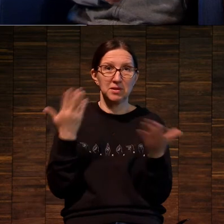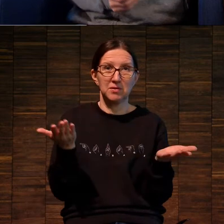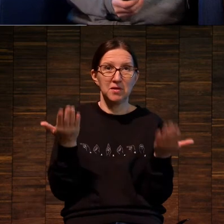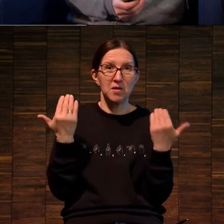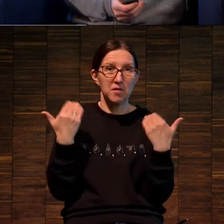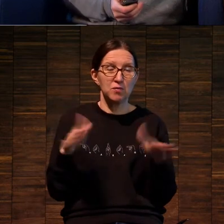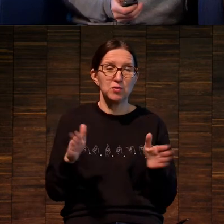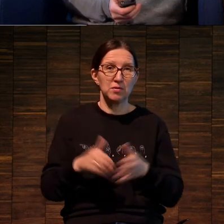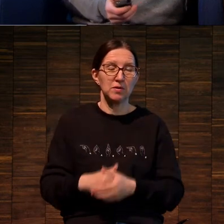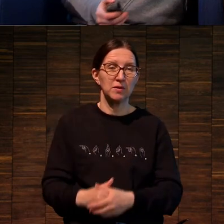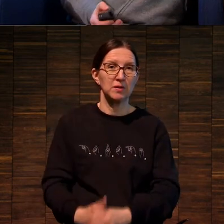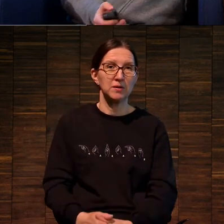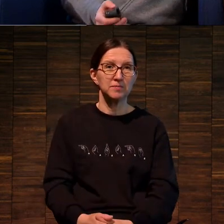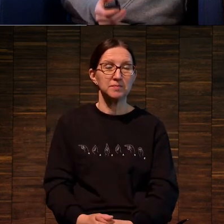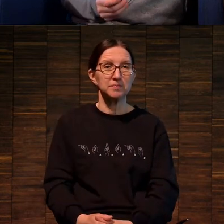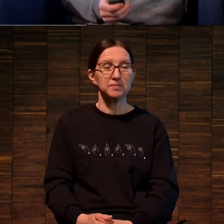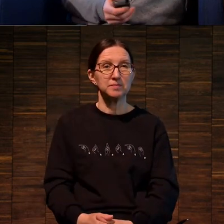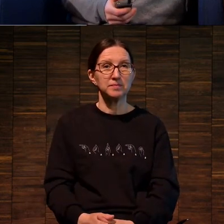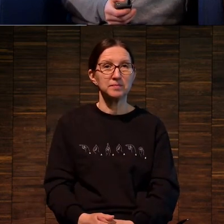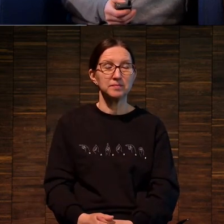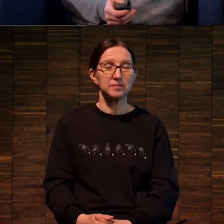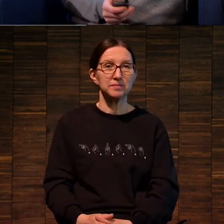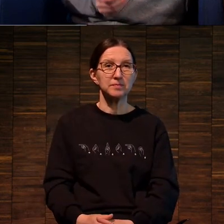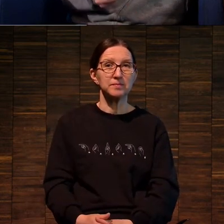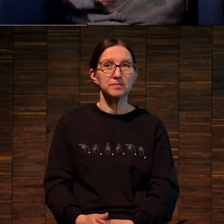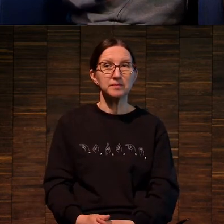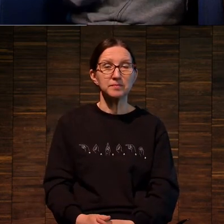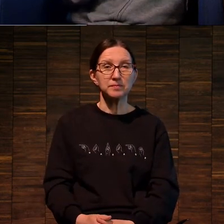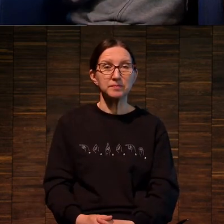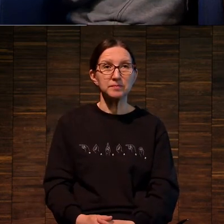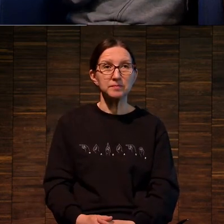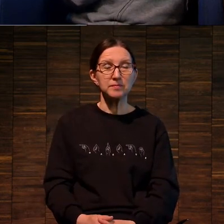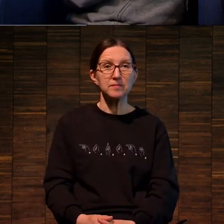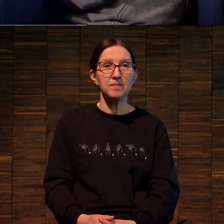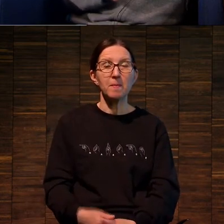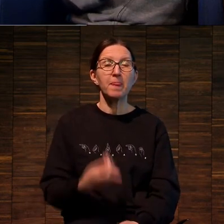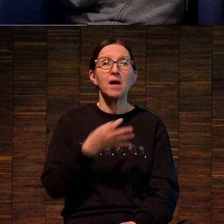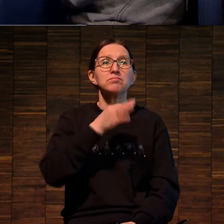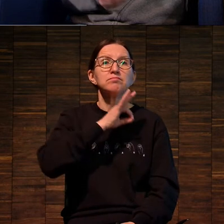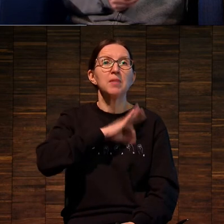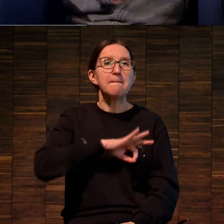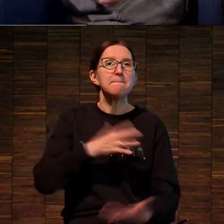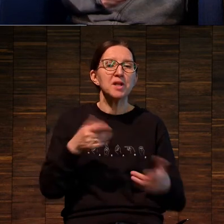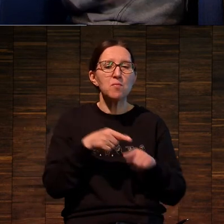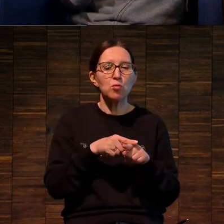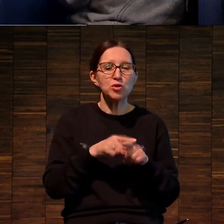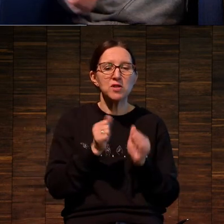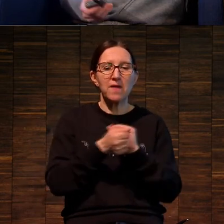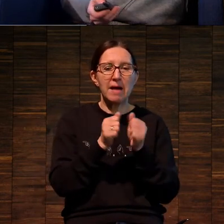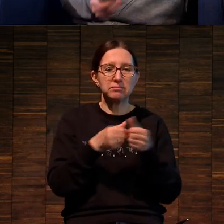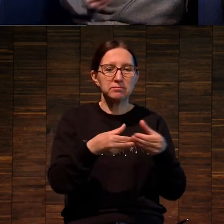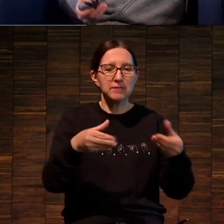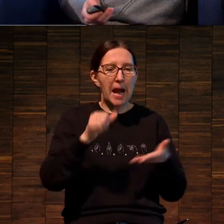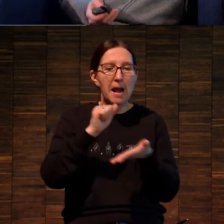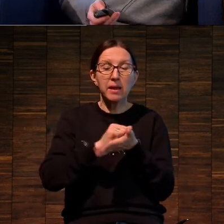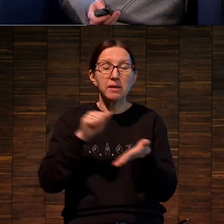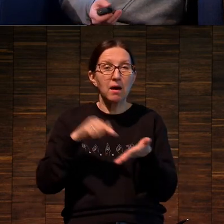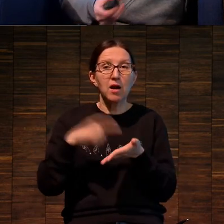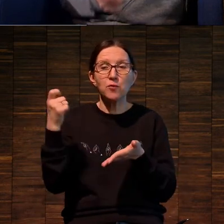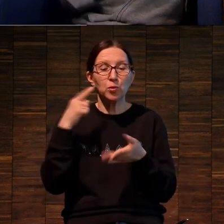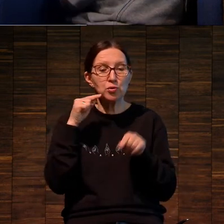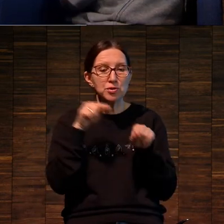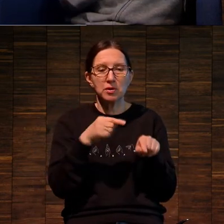Ну и дальше все как полагается. Преимущество литографии художники оценили мгновенно, сразу.